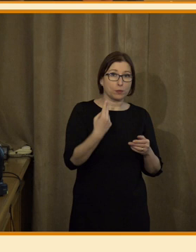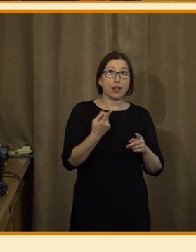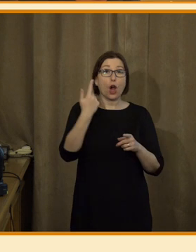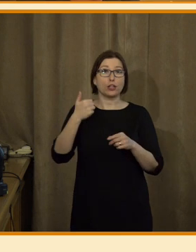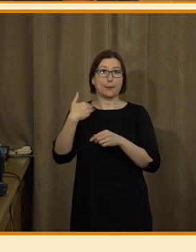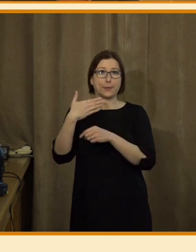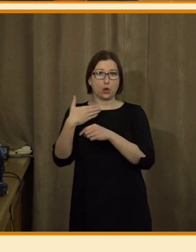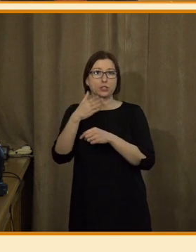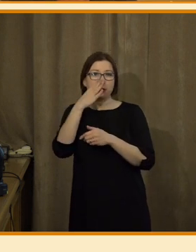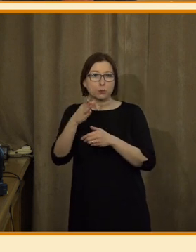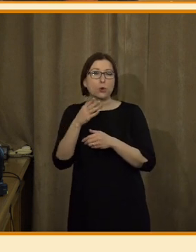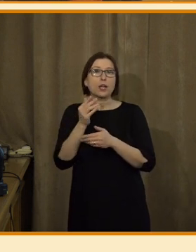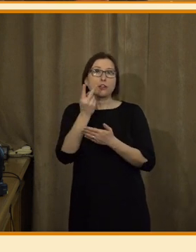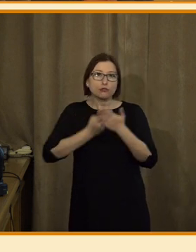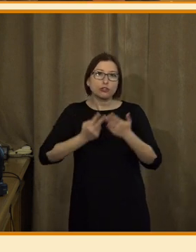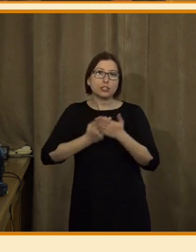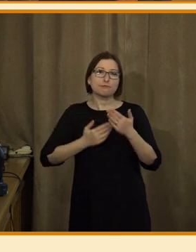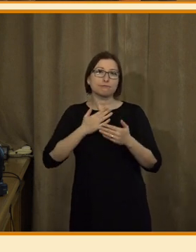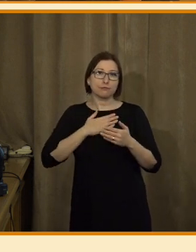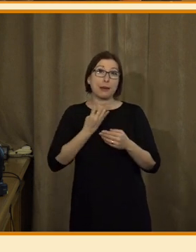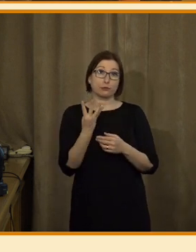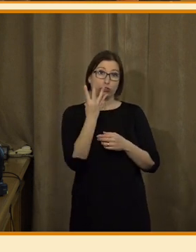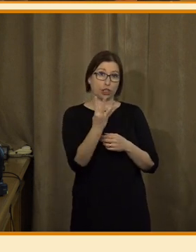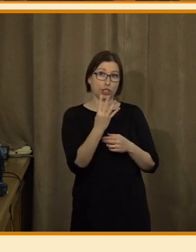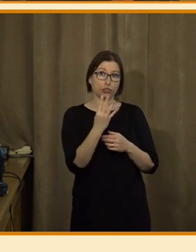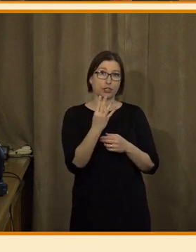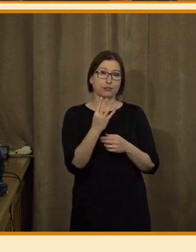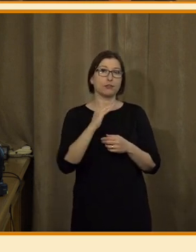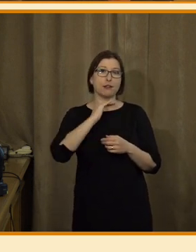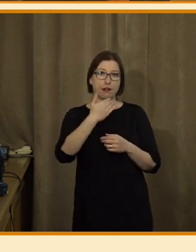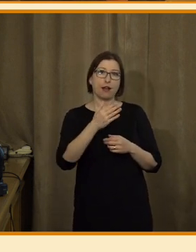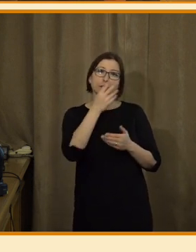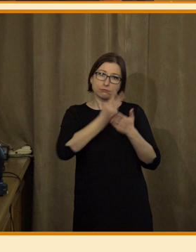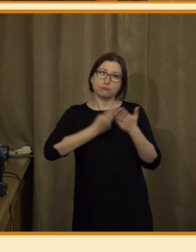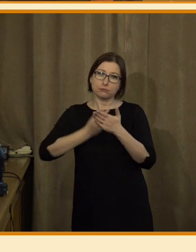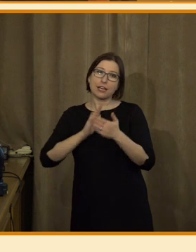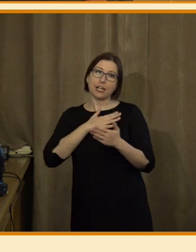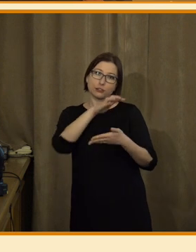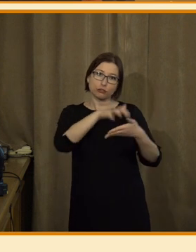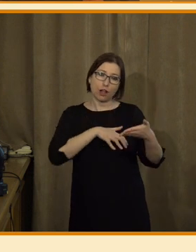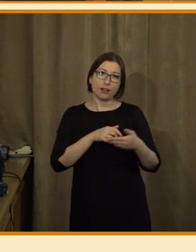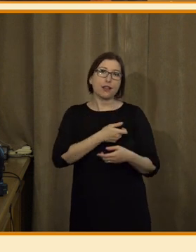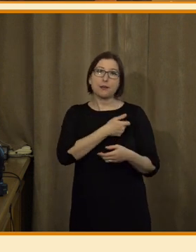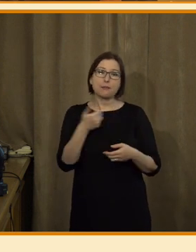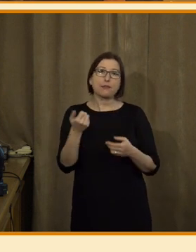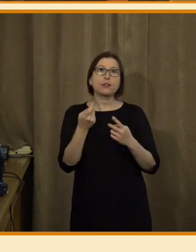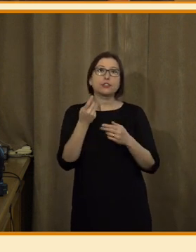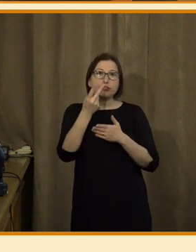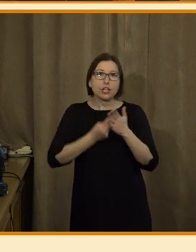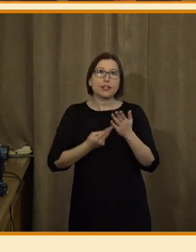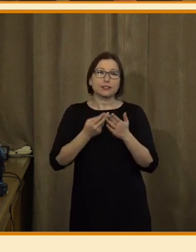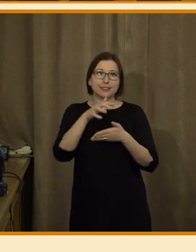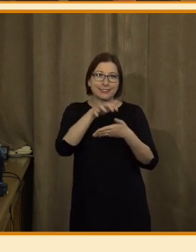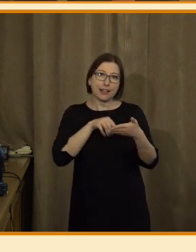prosince načítat naše články. Máme čtyři. To jsou speciálně upravené hlasy pro čtení textů.